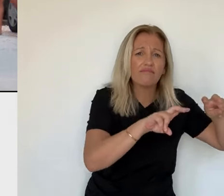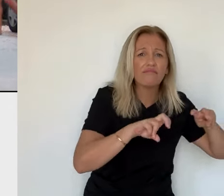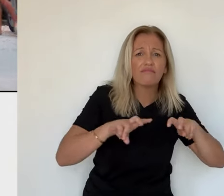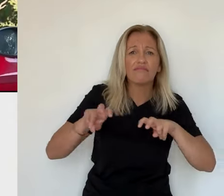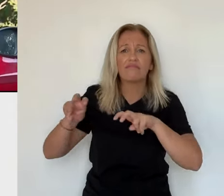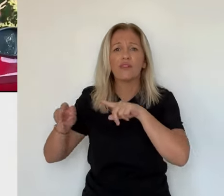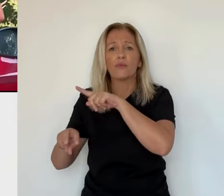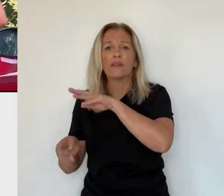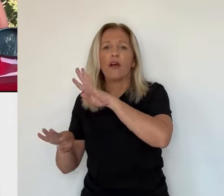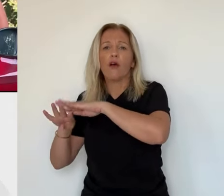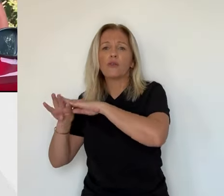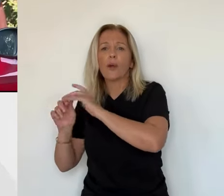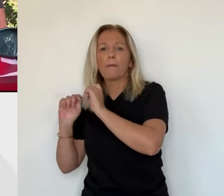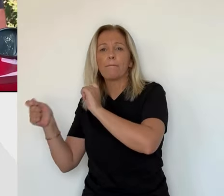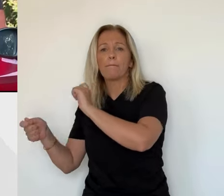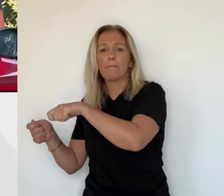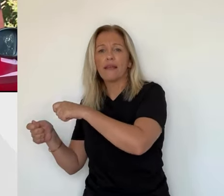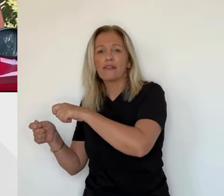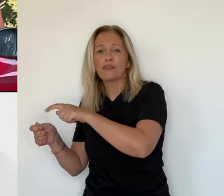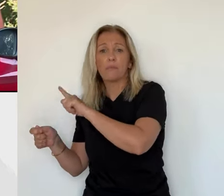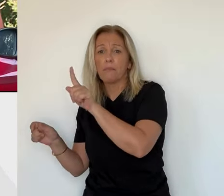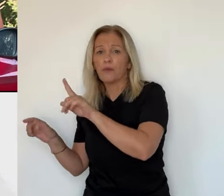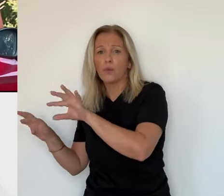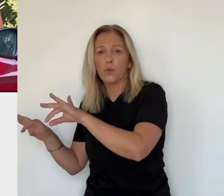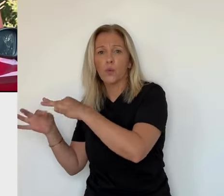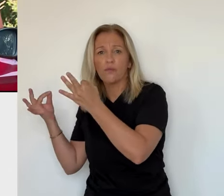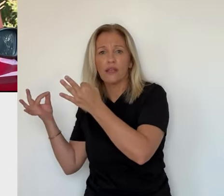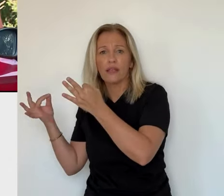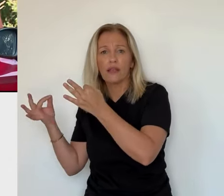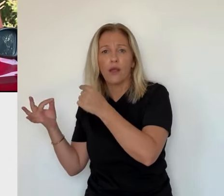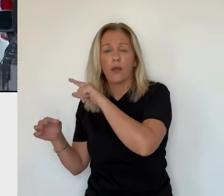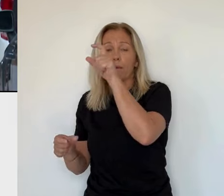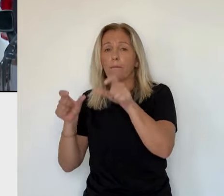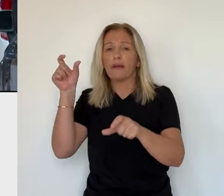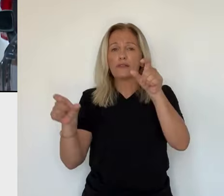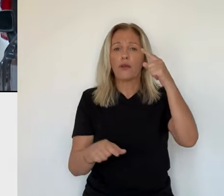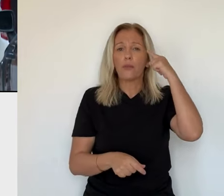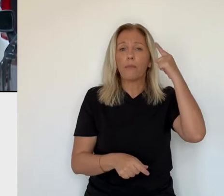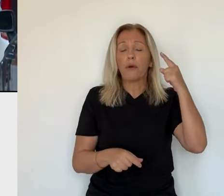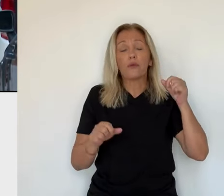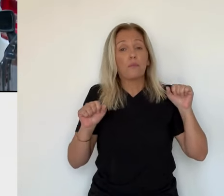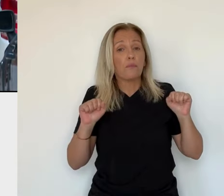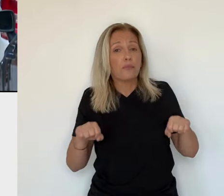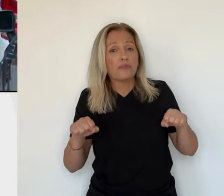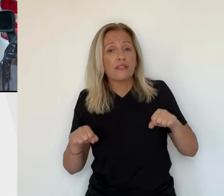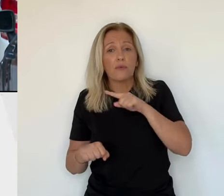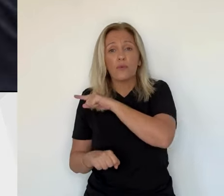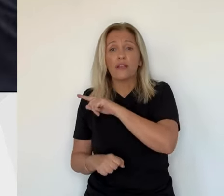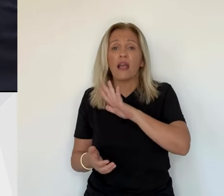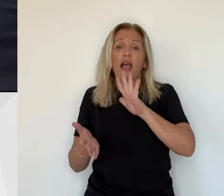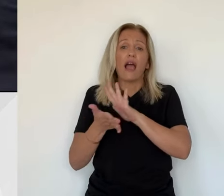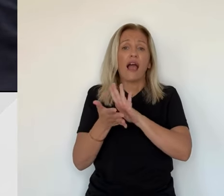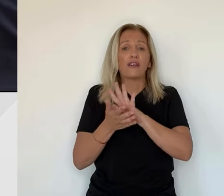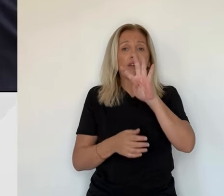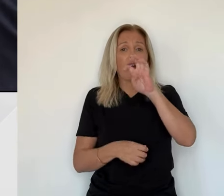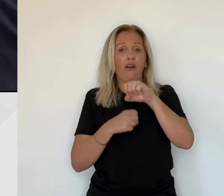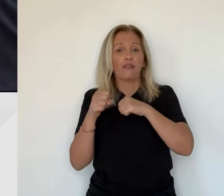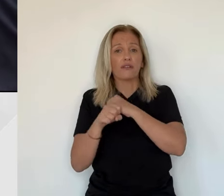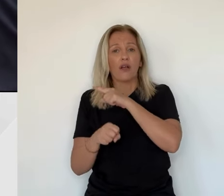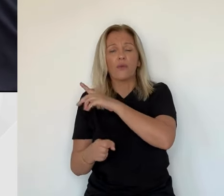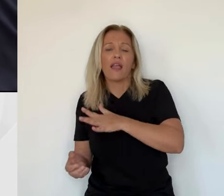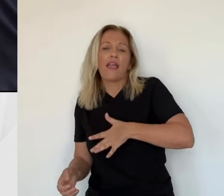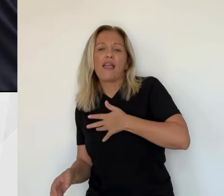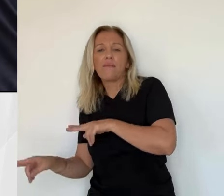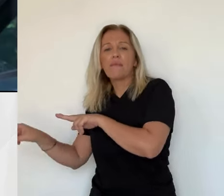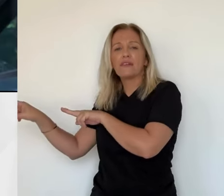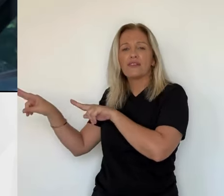ce matin pour épauler les forces de l'ordre sans succès. Les habitants ont notamment arpenté les coins de pêche prisés par le disparu. D'après ceux avec qui nous nous